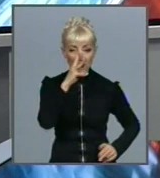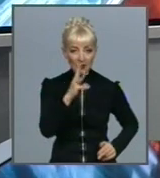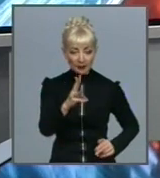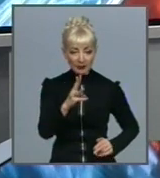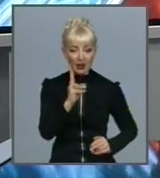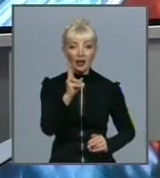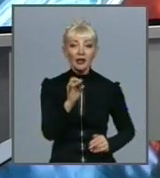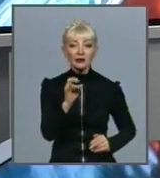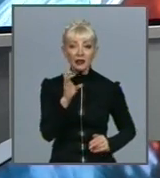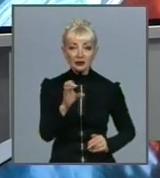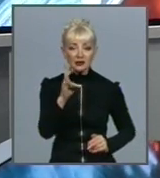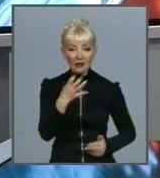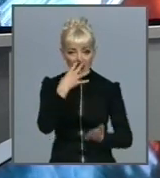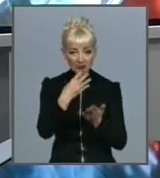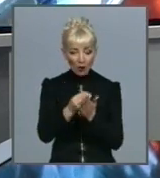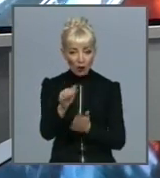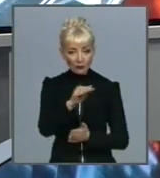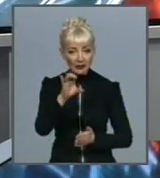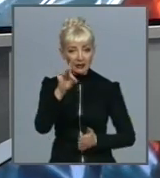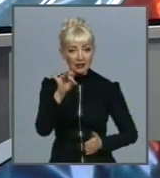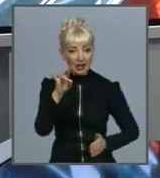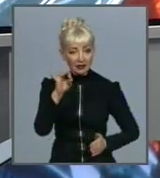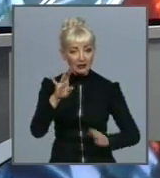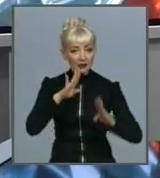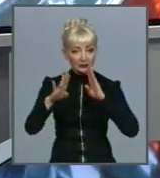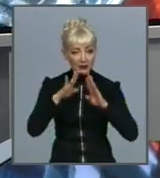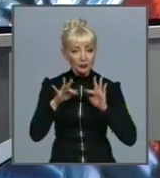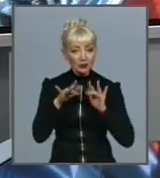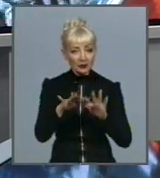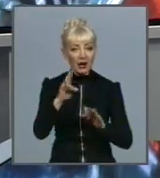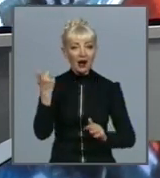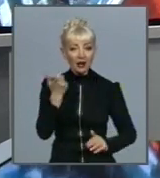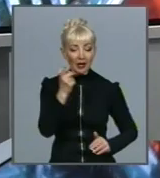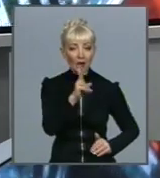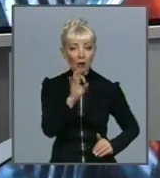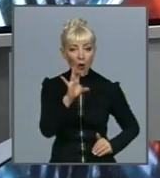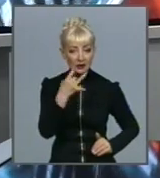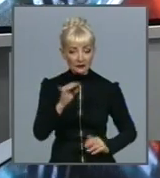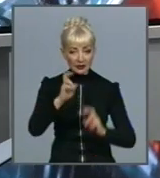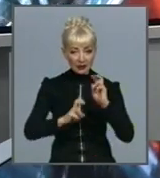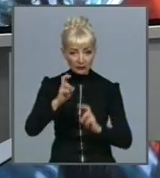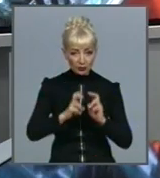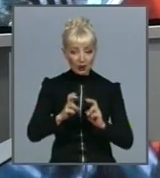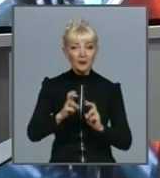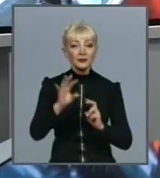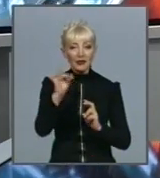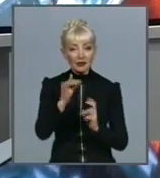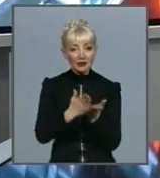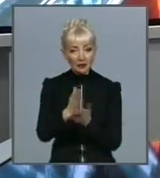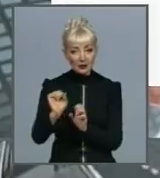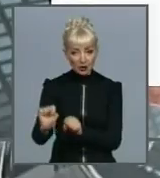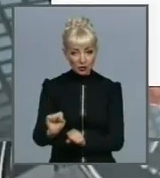своєфіційній сторінці в Фейсбук розповів про стан справ на Харківському коксовому заводі, про кроки спрямовані на захист робітників заводу.